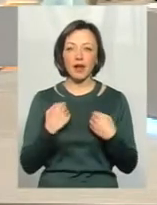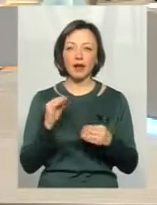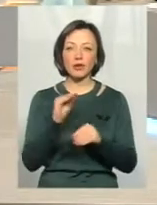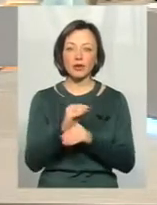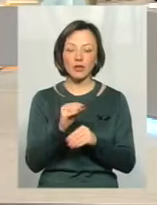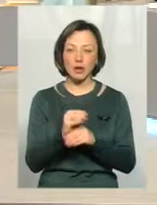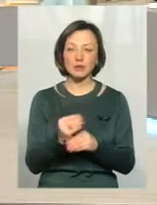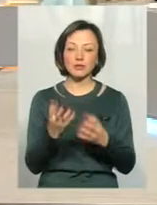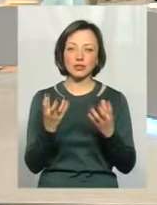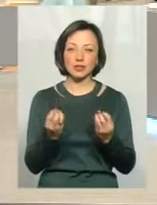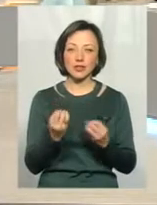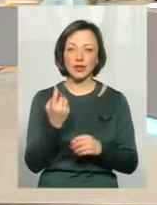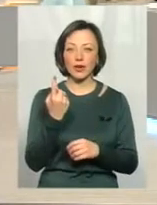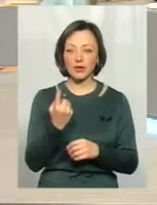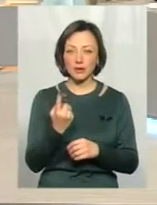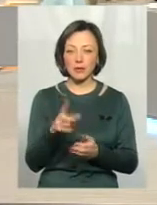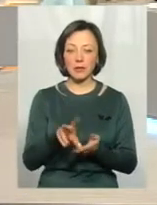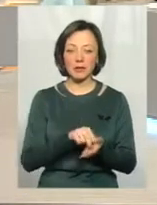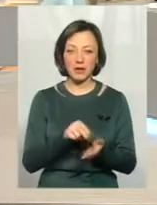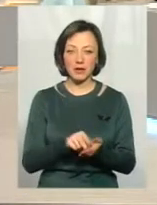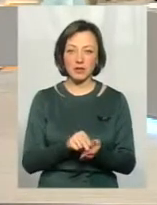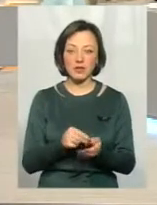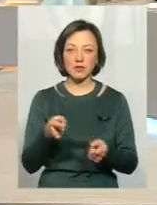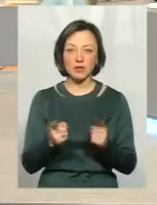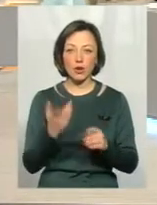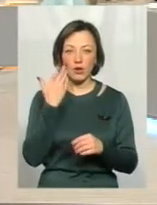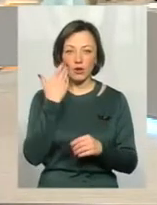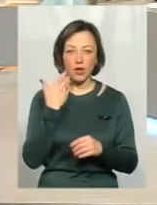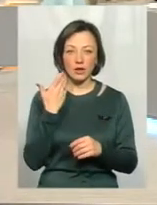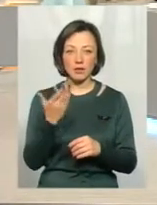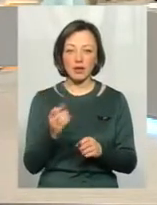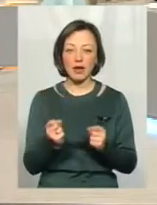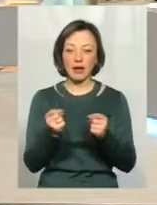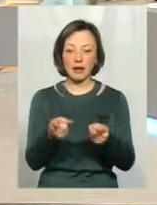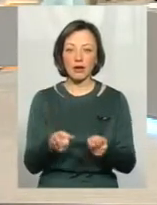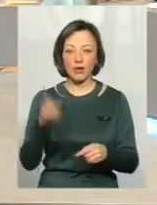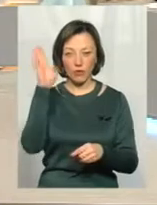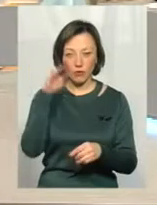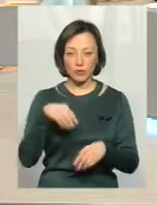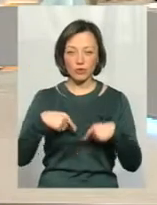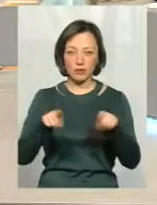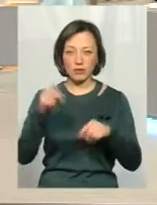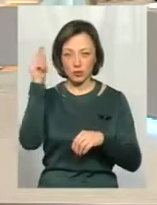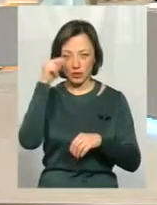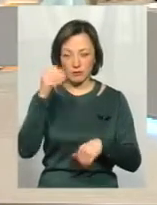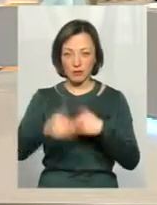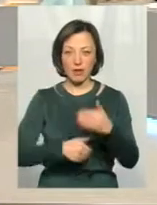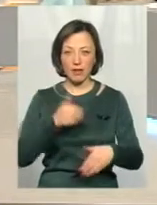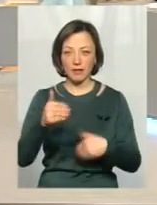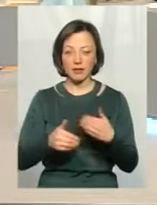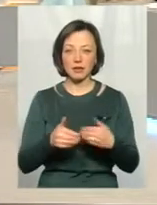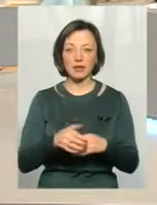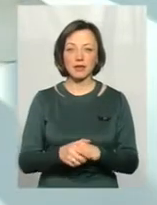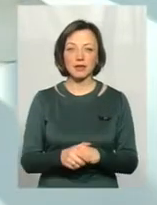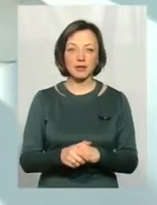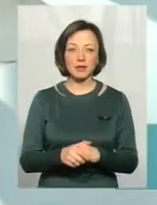тому що хочу просто сказати, навести приклад. От звичайно, коли тебе кидають у воду і кажуть, вчися, людина не вміє плавати, їй кидають у воду, кажуть,